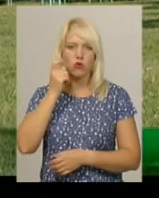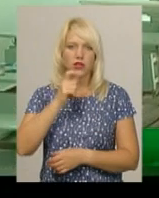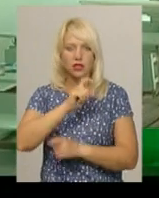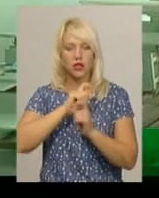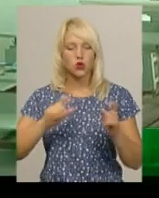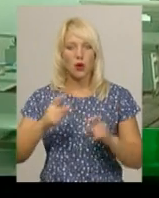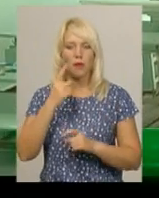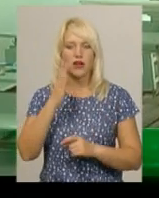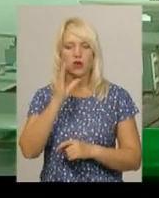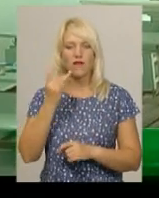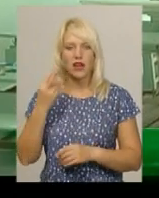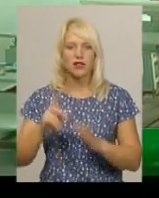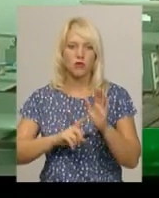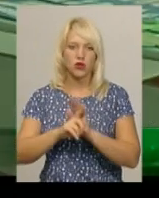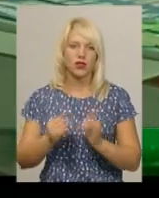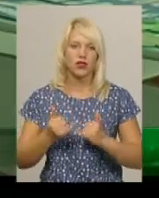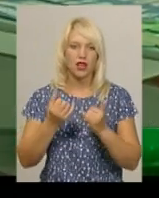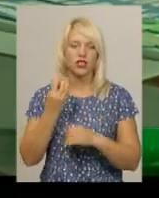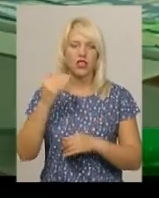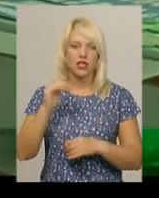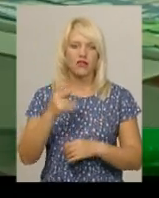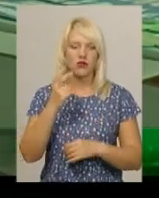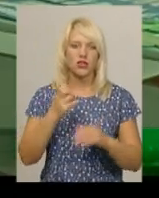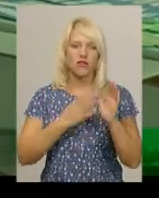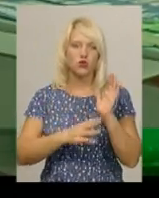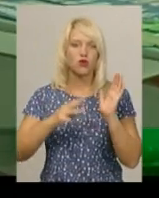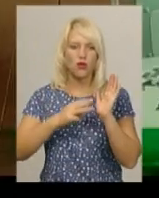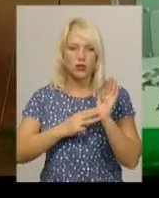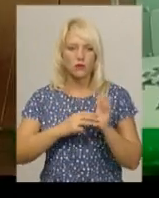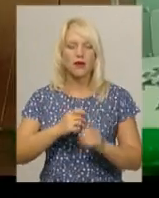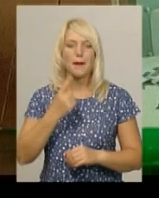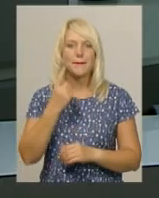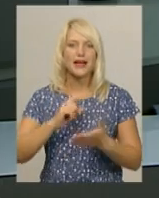розпочнеться для 14 298 першокласників області.